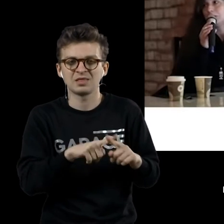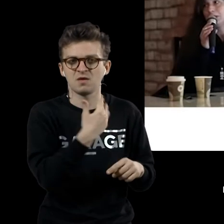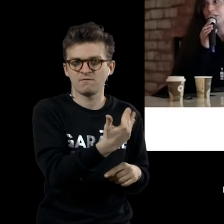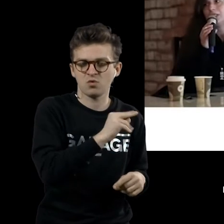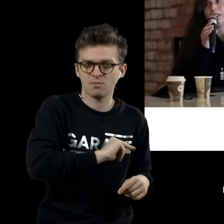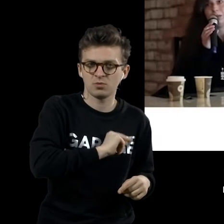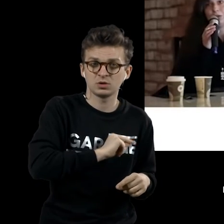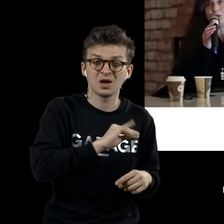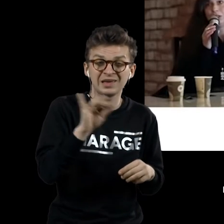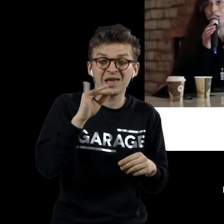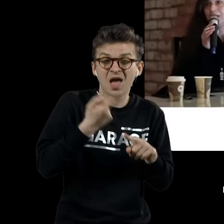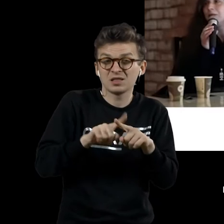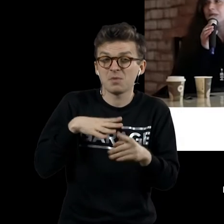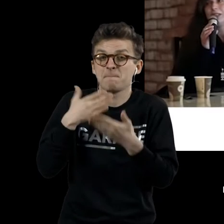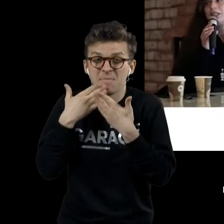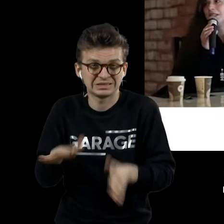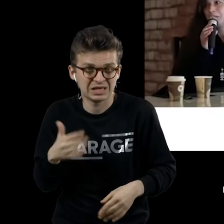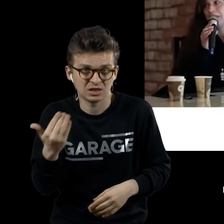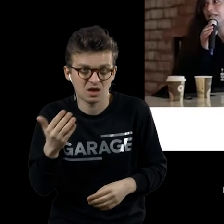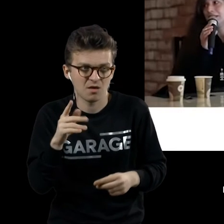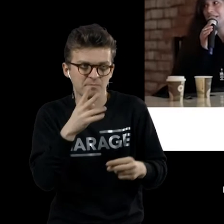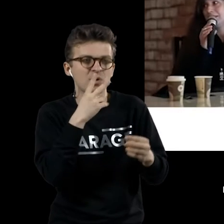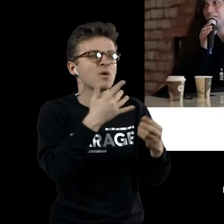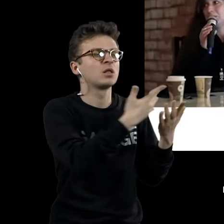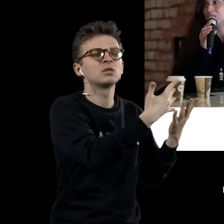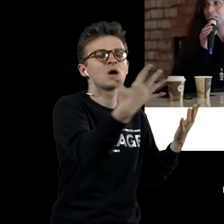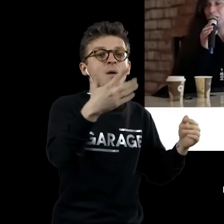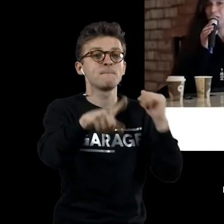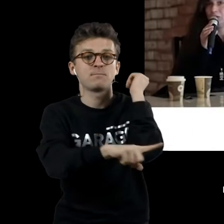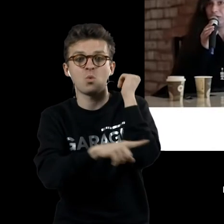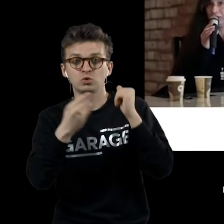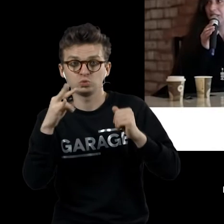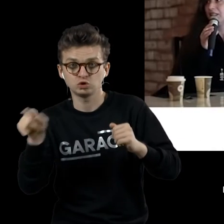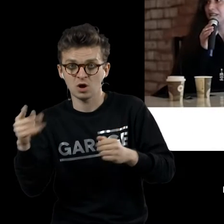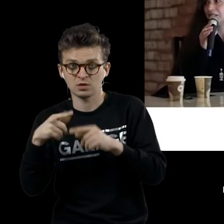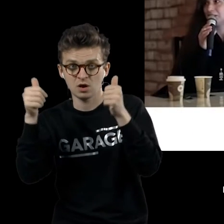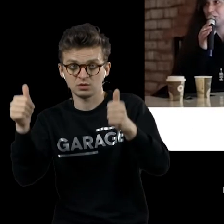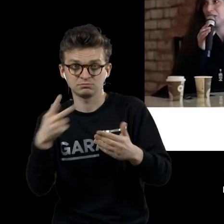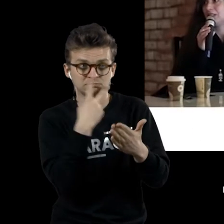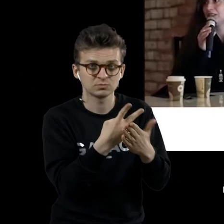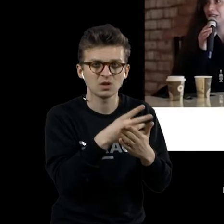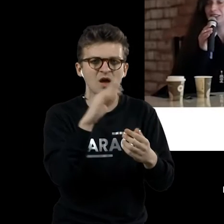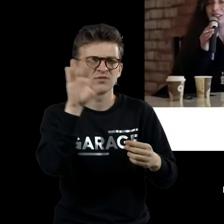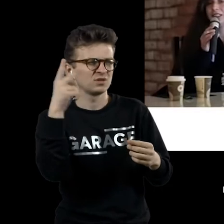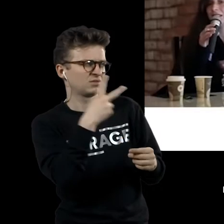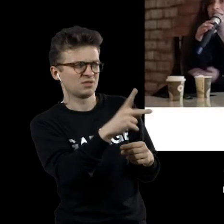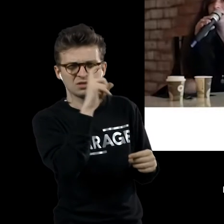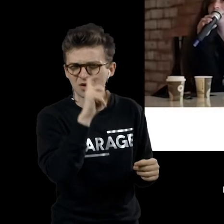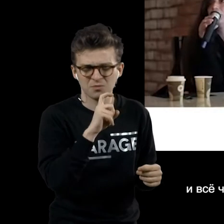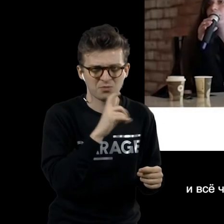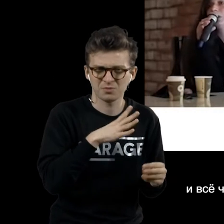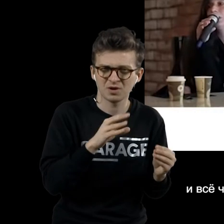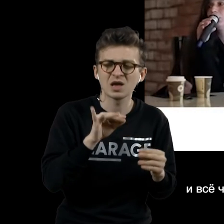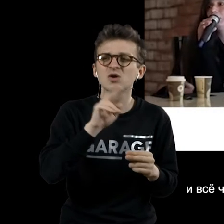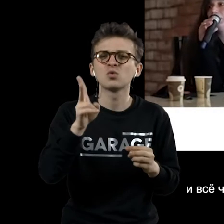И поскольку она была последней, поскольку она была наименее понятная, поскольку те критики, те журналисты, и те зрители,